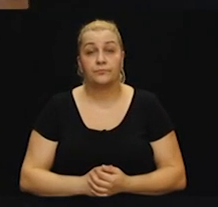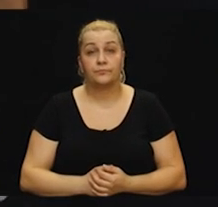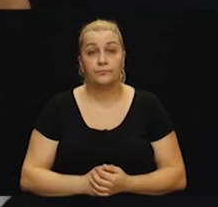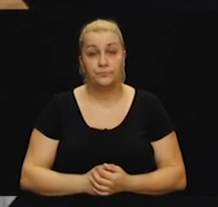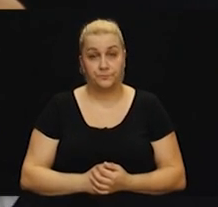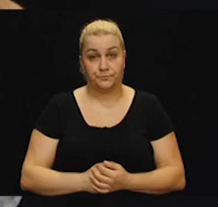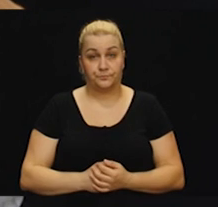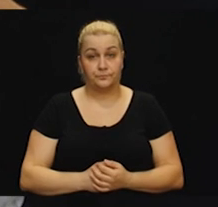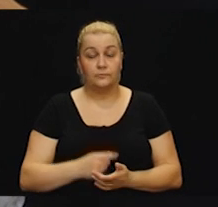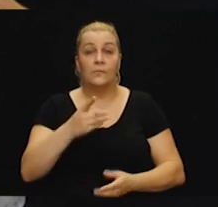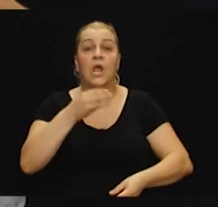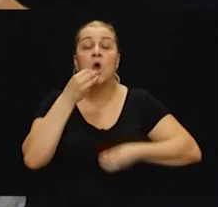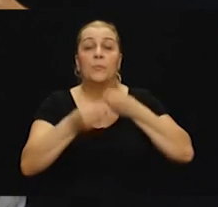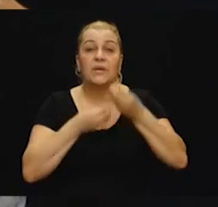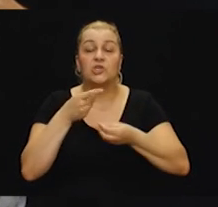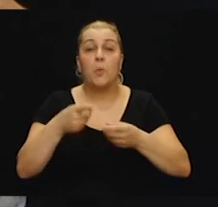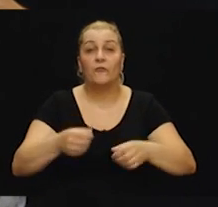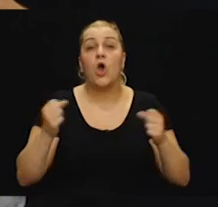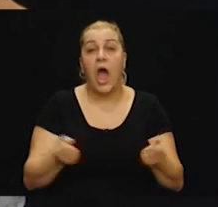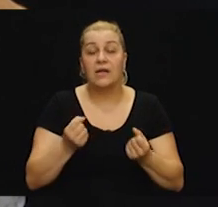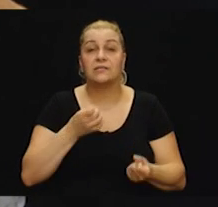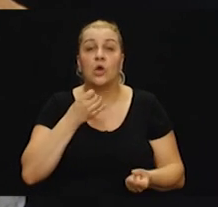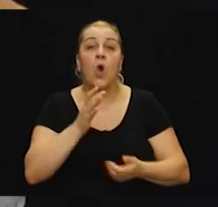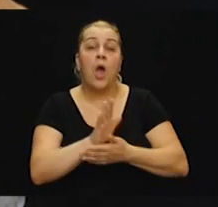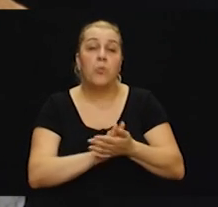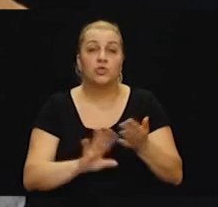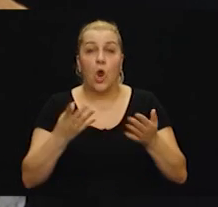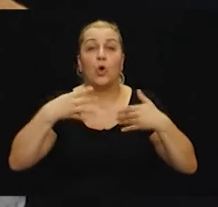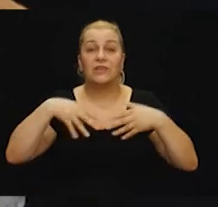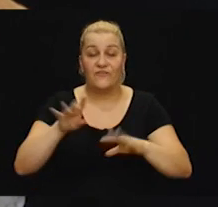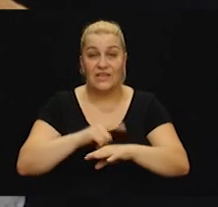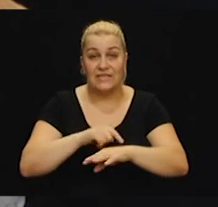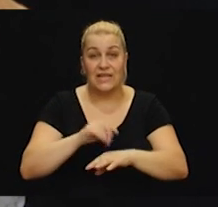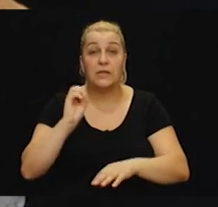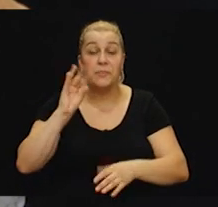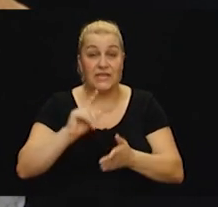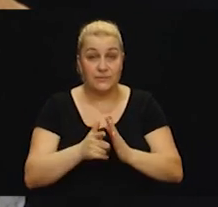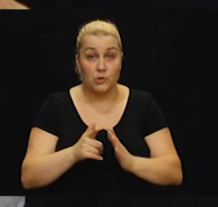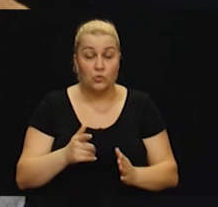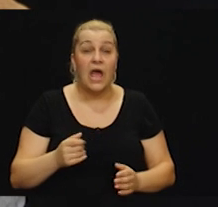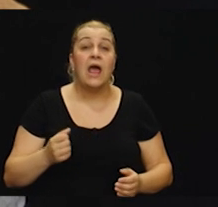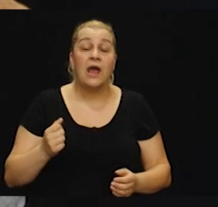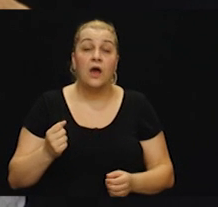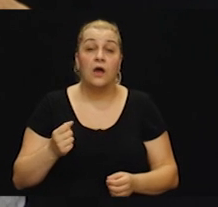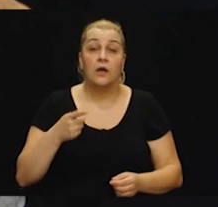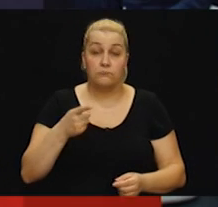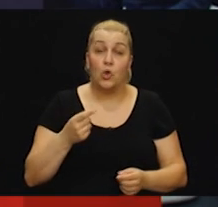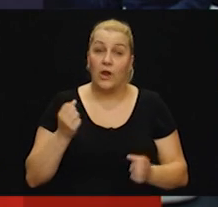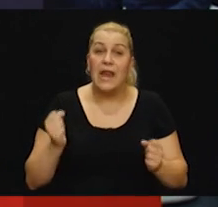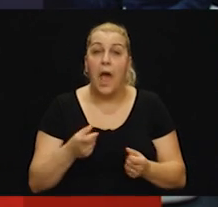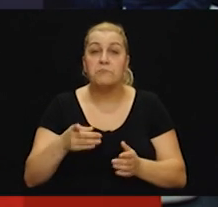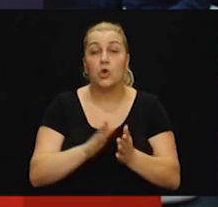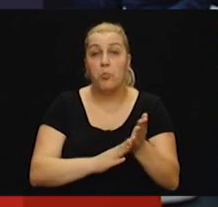Pričamo o akciji koja je počela oko 19 sati i 15. Ciljeno namjer, jer znamo da u to vrijeme